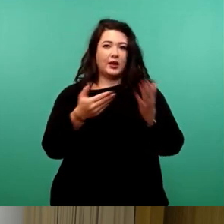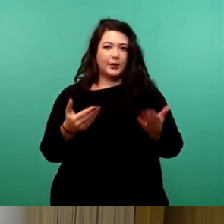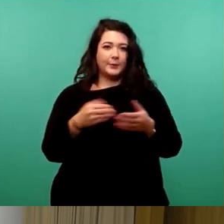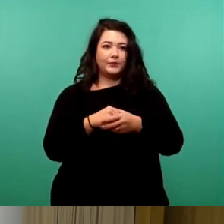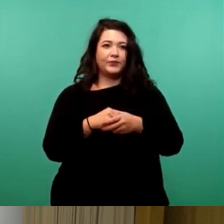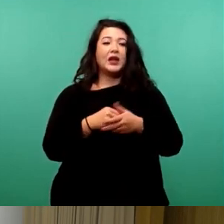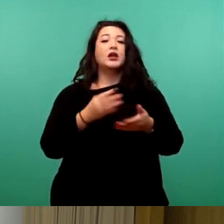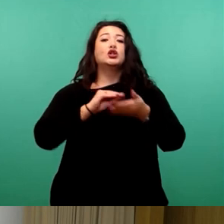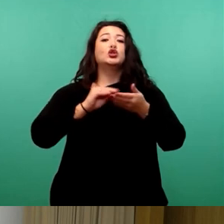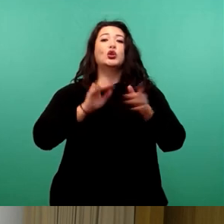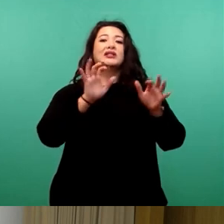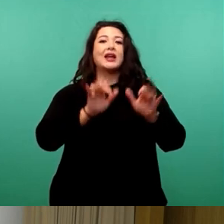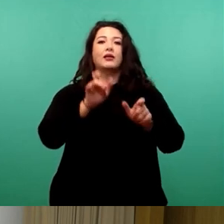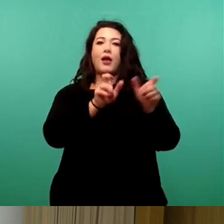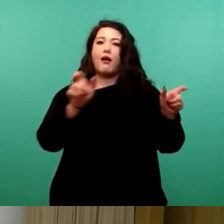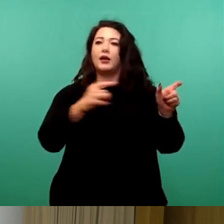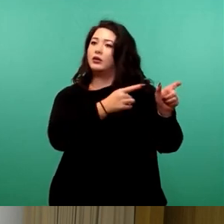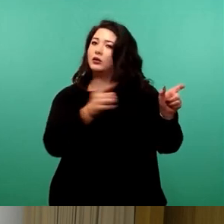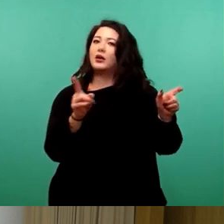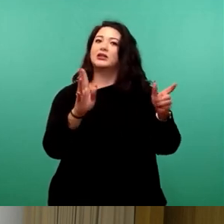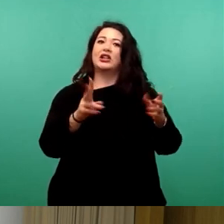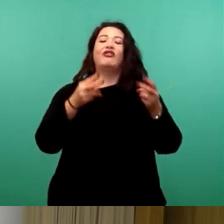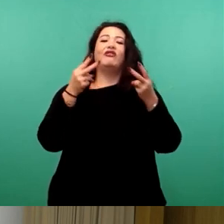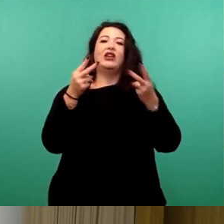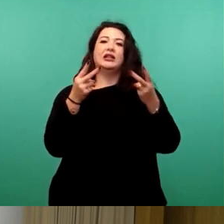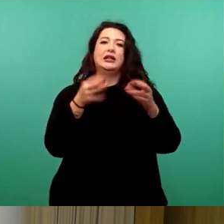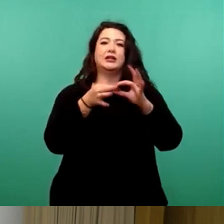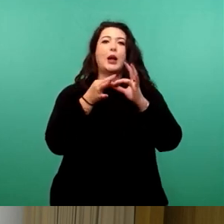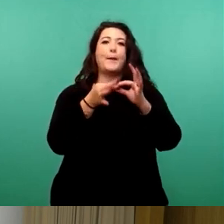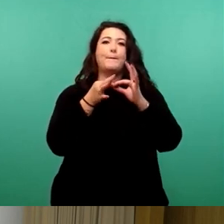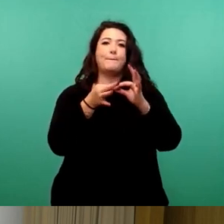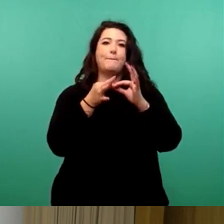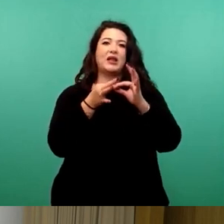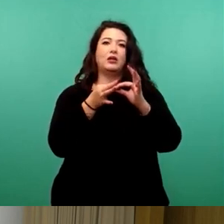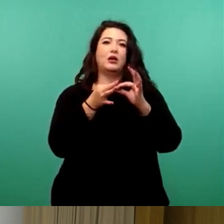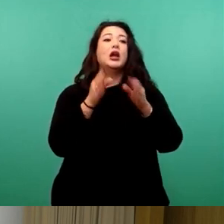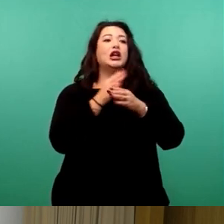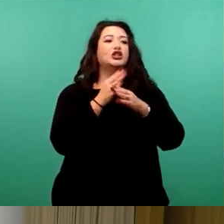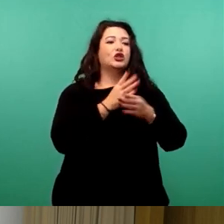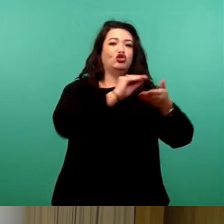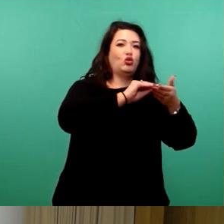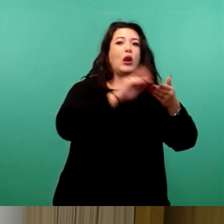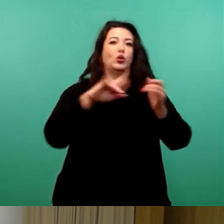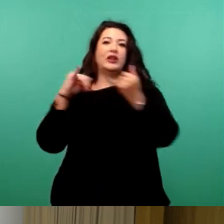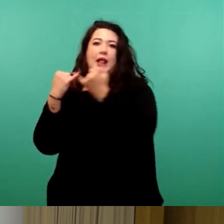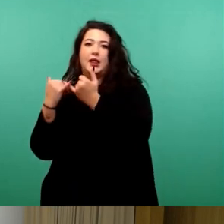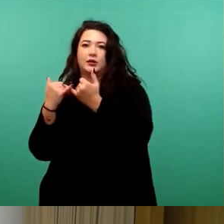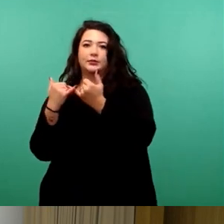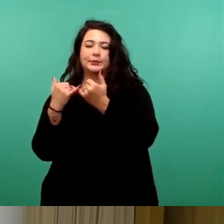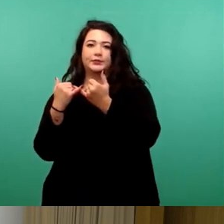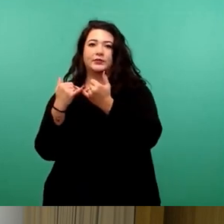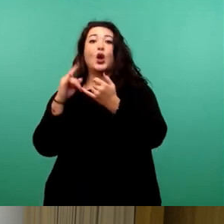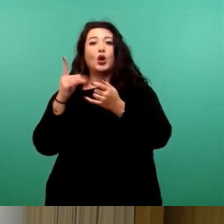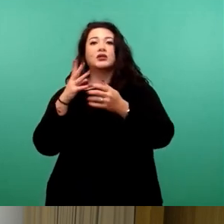Schulsekretär sind ein wichtiges Bindeglied zwischen Schule und Elternhäusern und eine wirksame Unterstützung